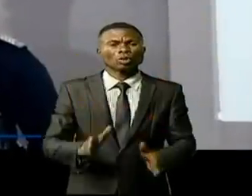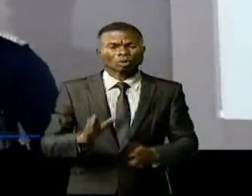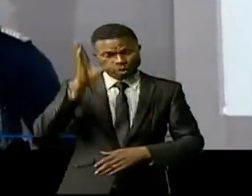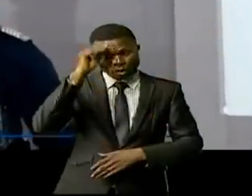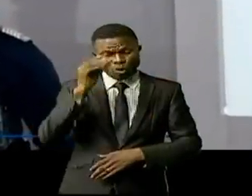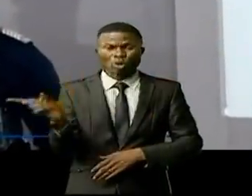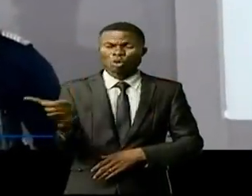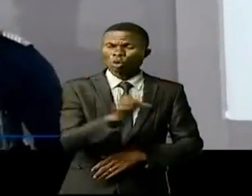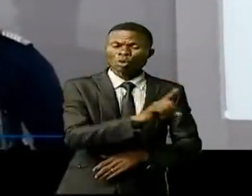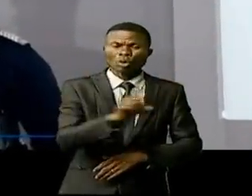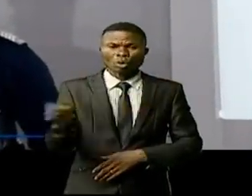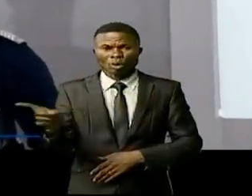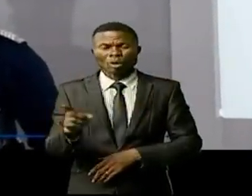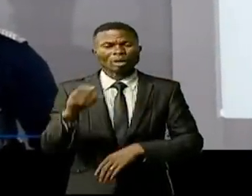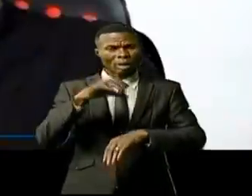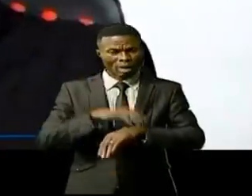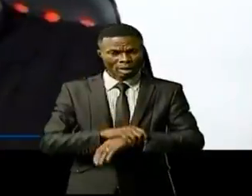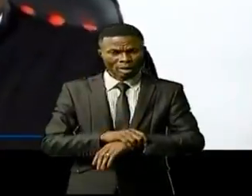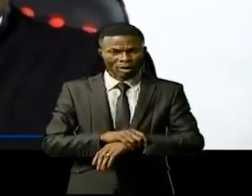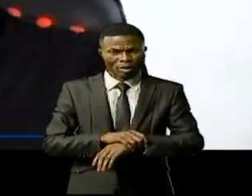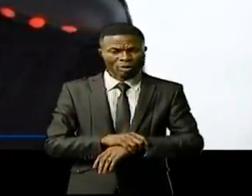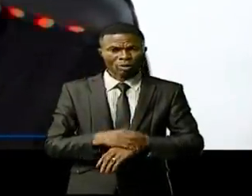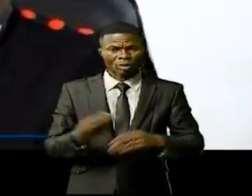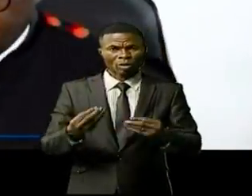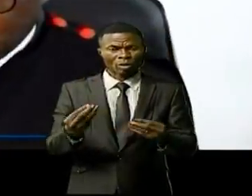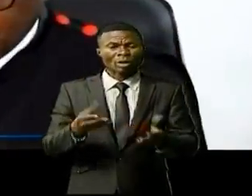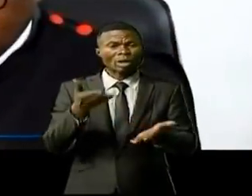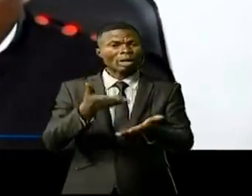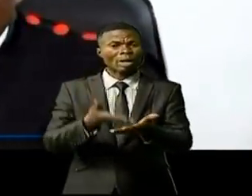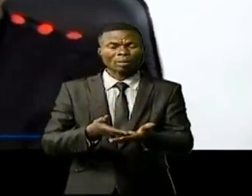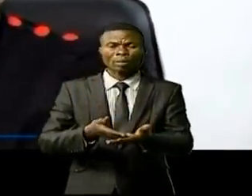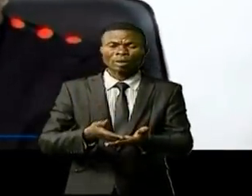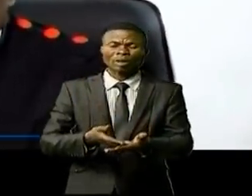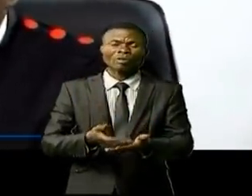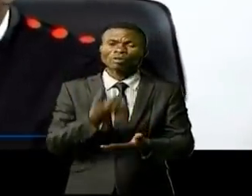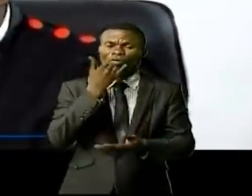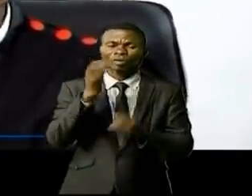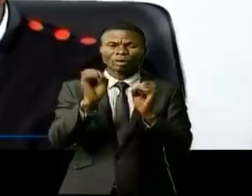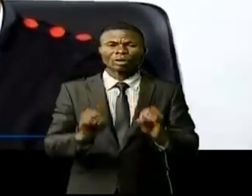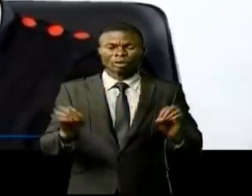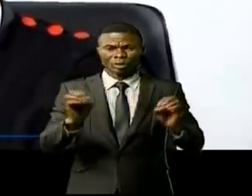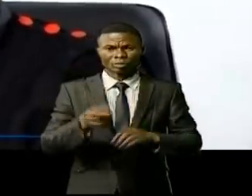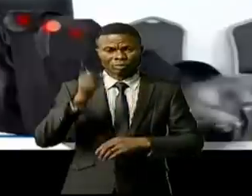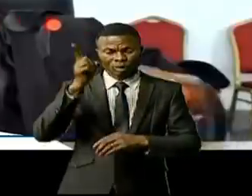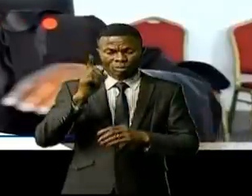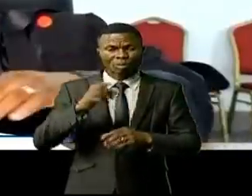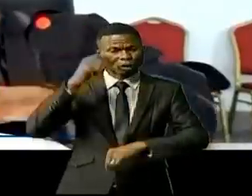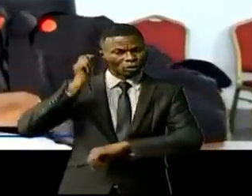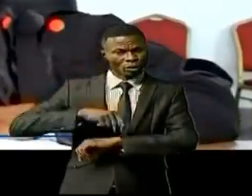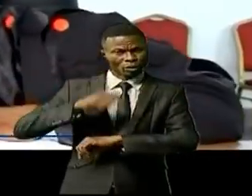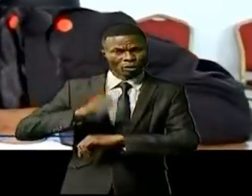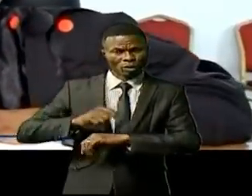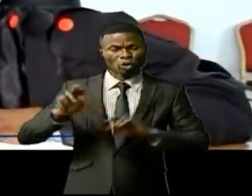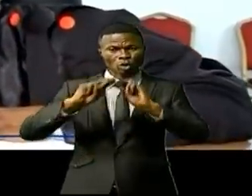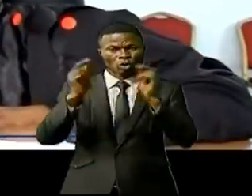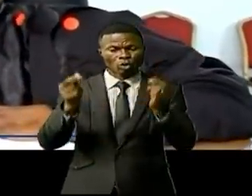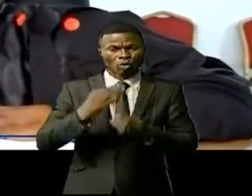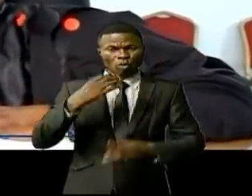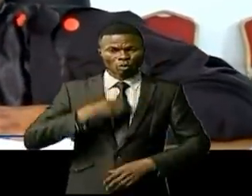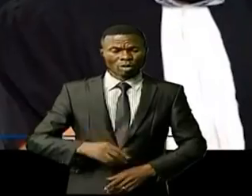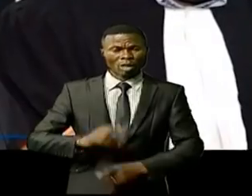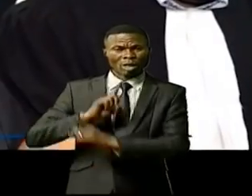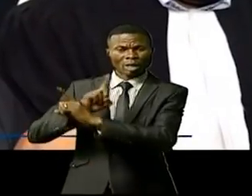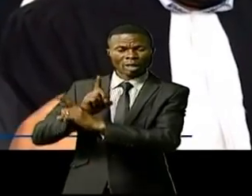course, ont été relaxés par manque de preuves d'incrimination. Durant la première audience, le collectif des avocats de la